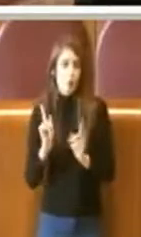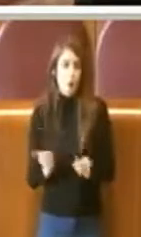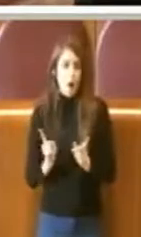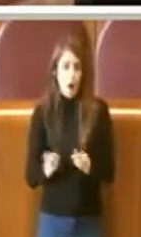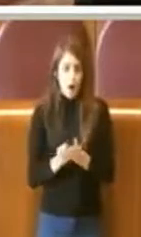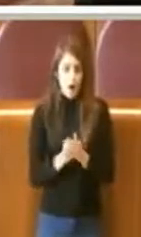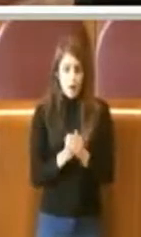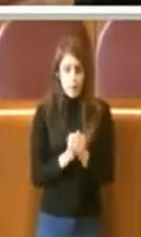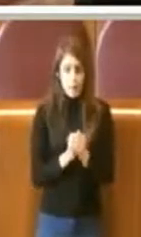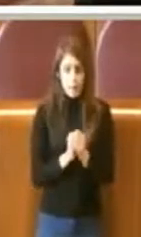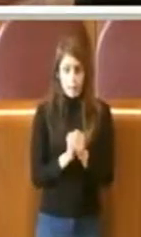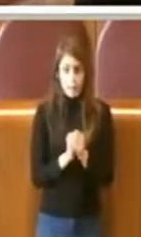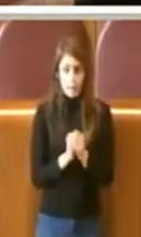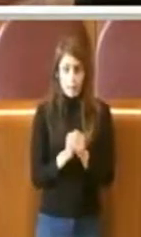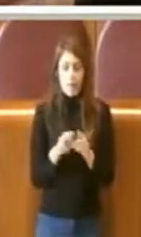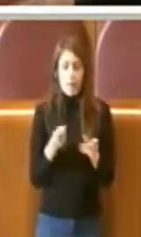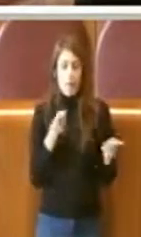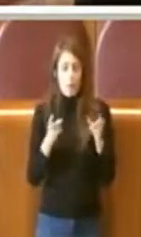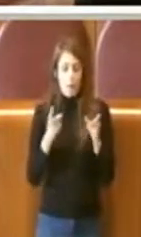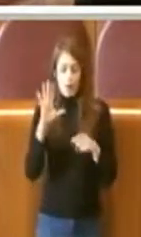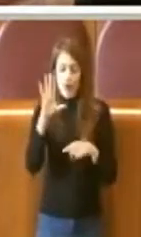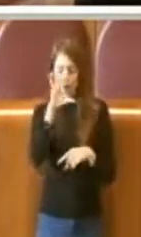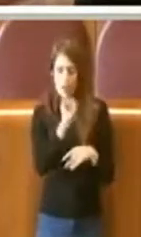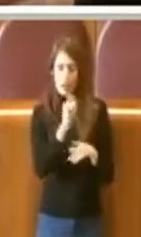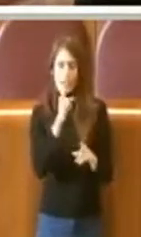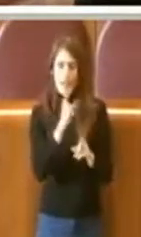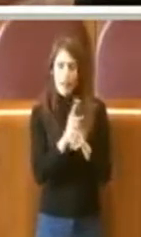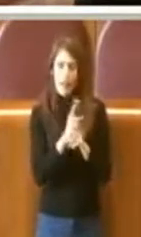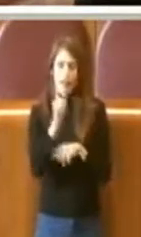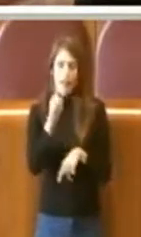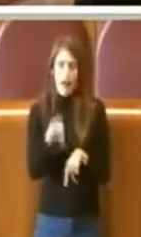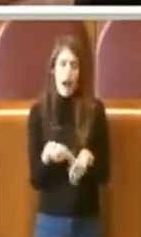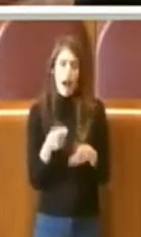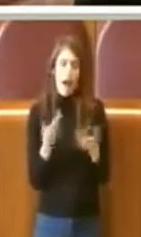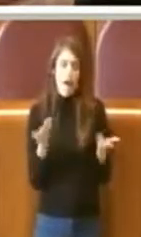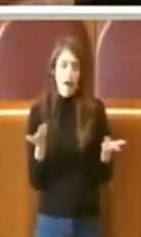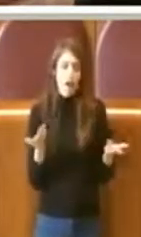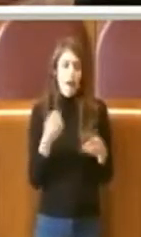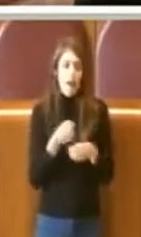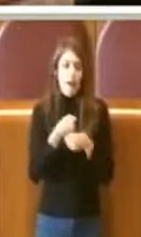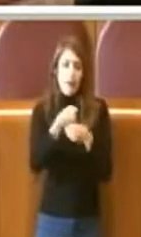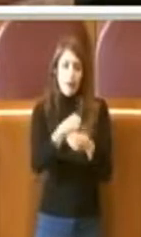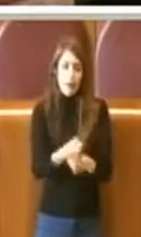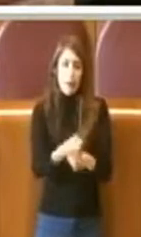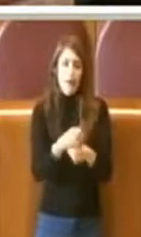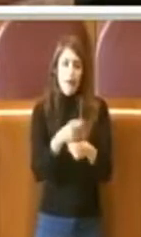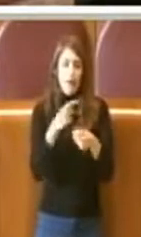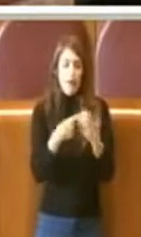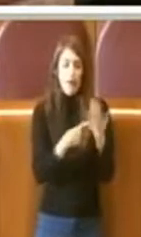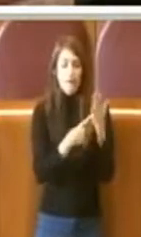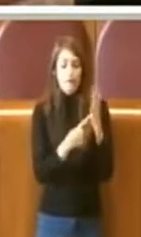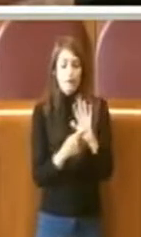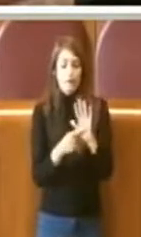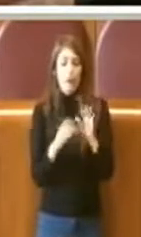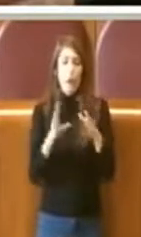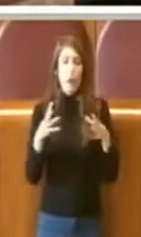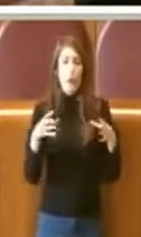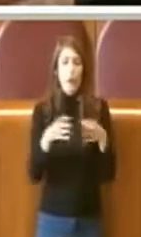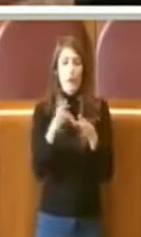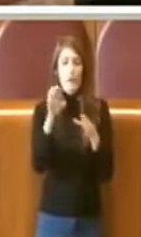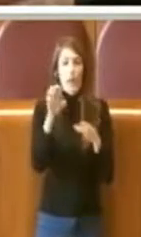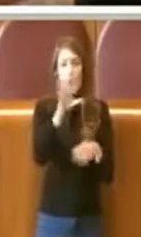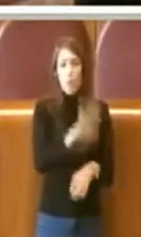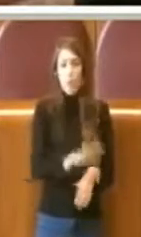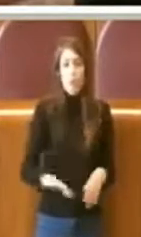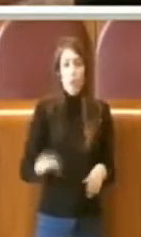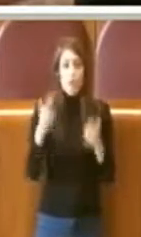E poi, una volta che l'ha capito, deve anche rappresentarlo alla comunità europea, perché sono discorsi